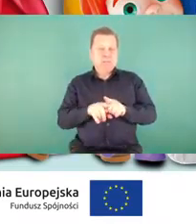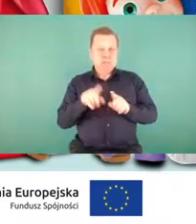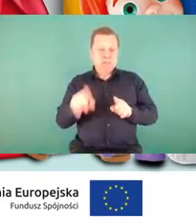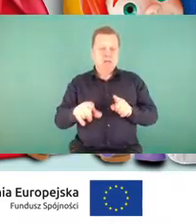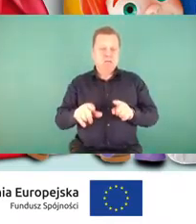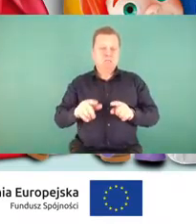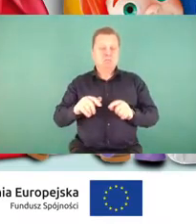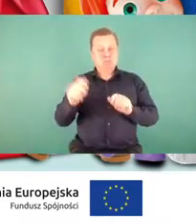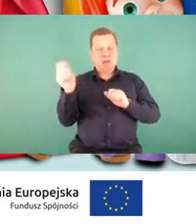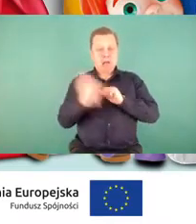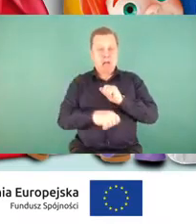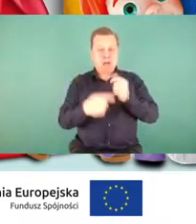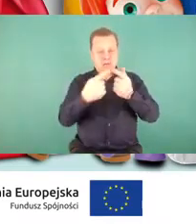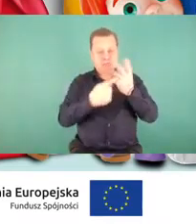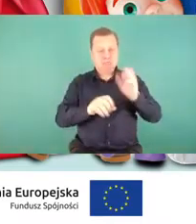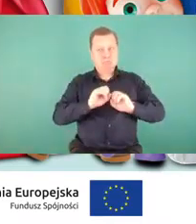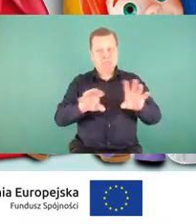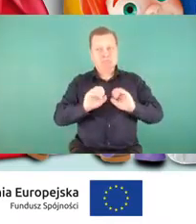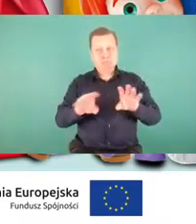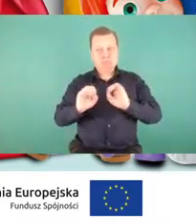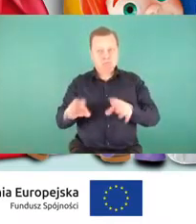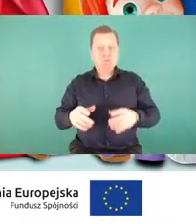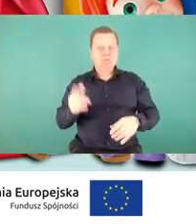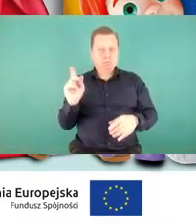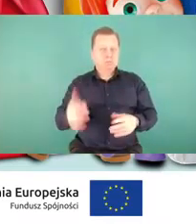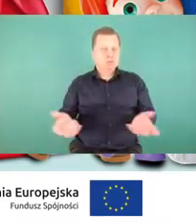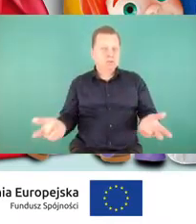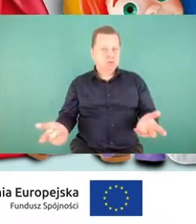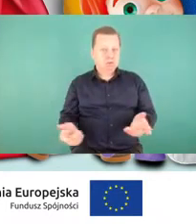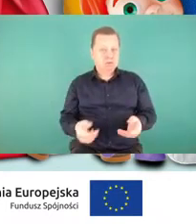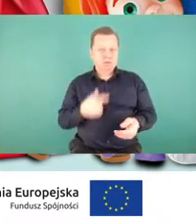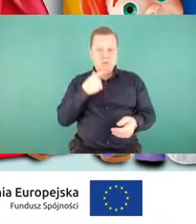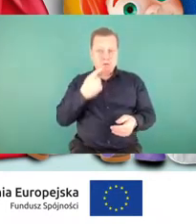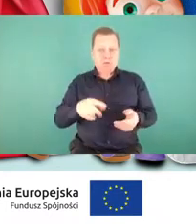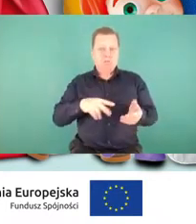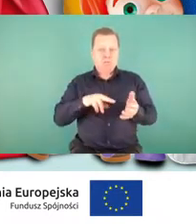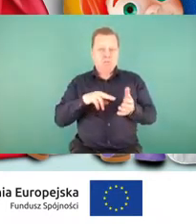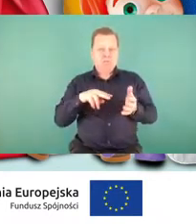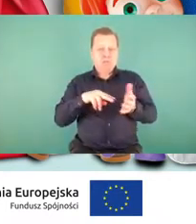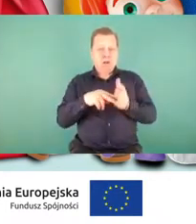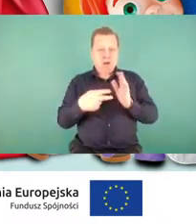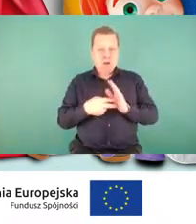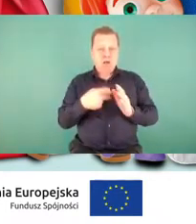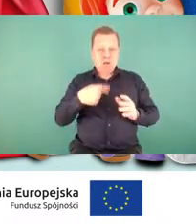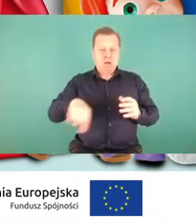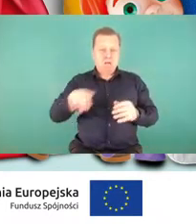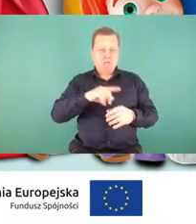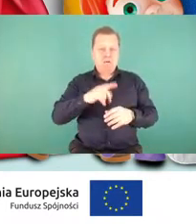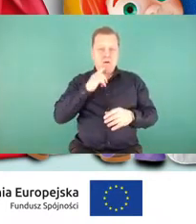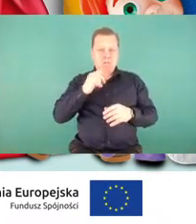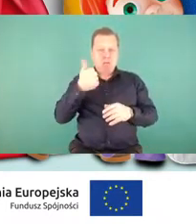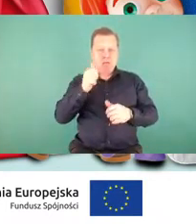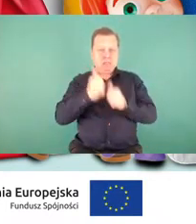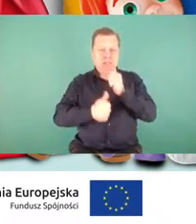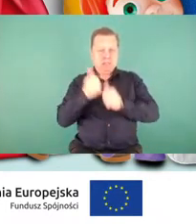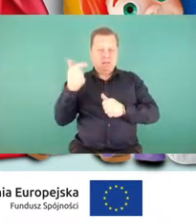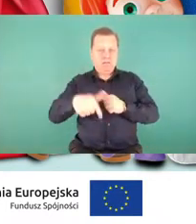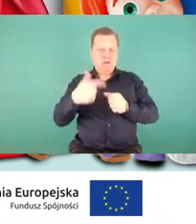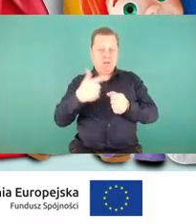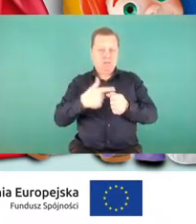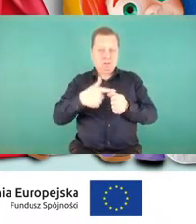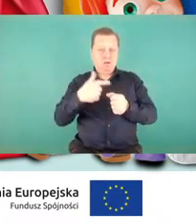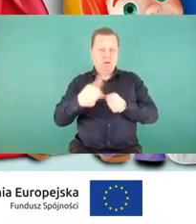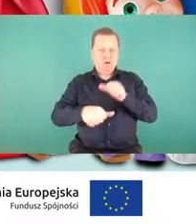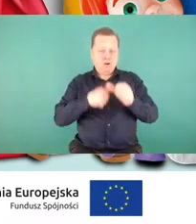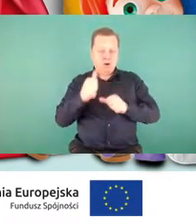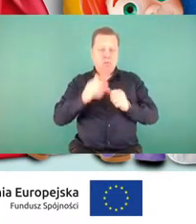które w tej chwili są planowane. Obszar podwyższenia sankcji od 1 stycznia 2020 roku, również